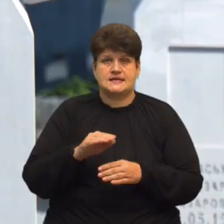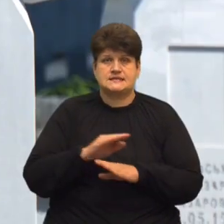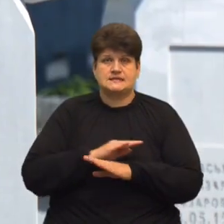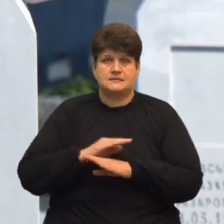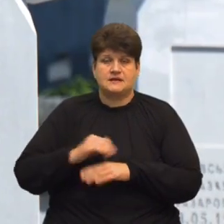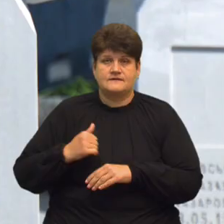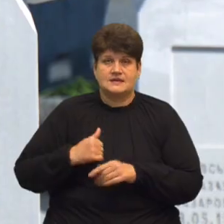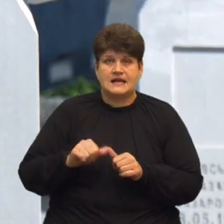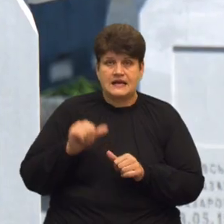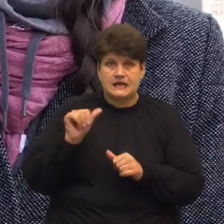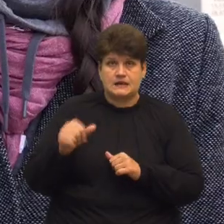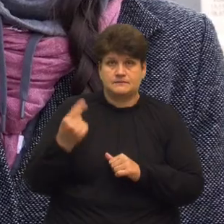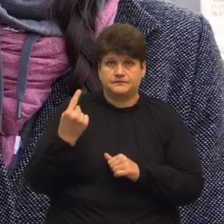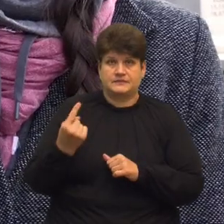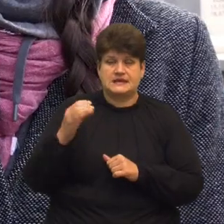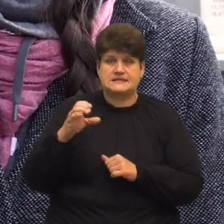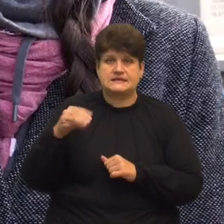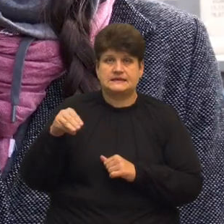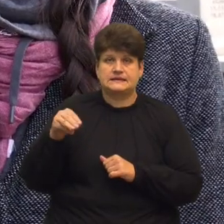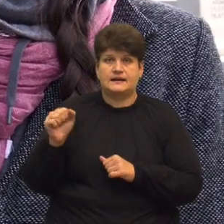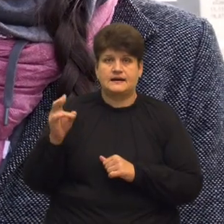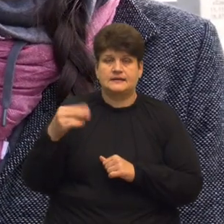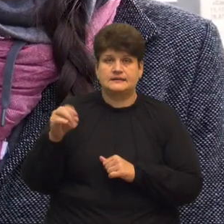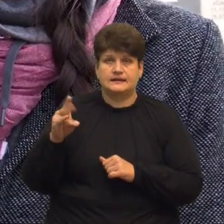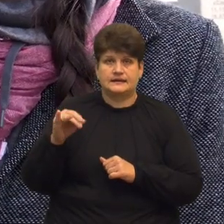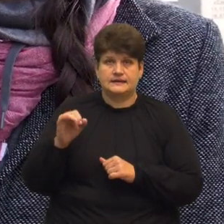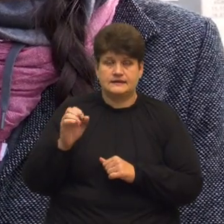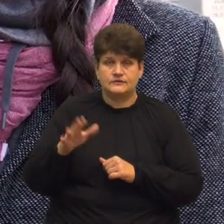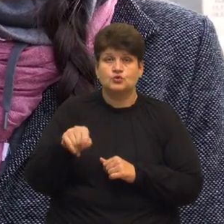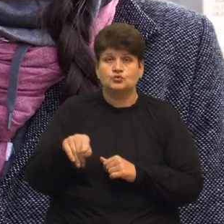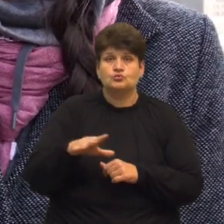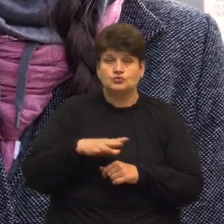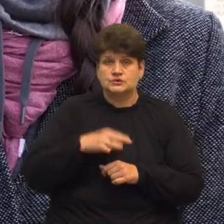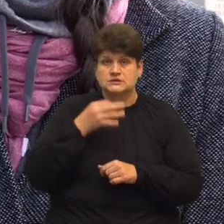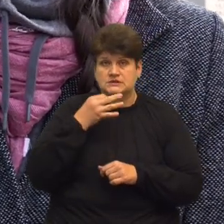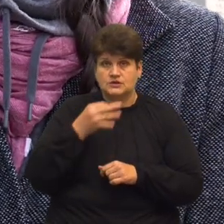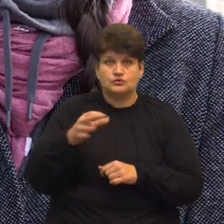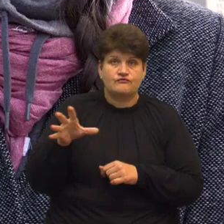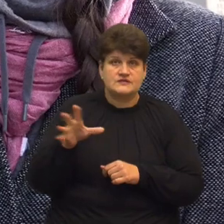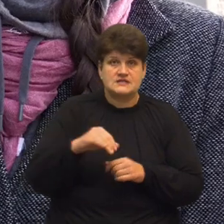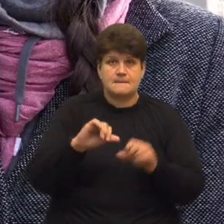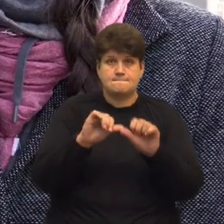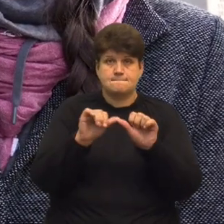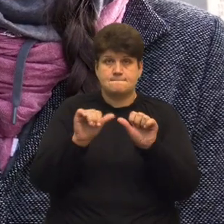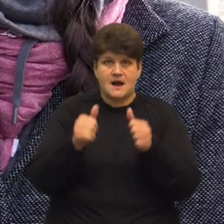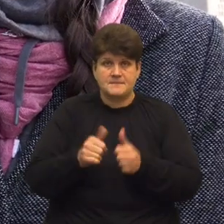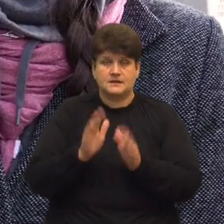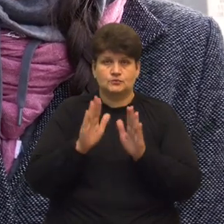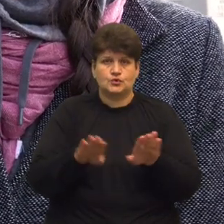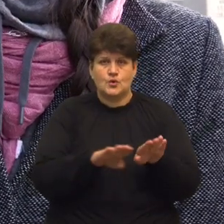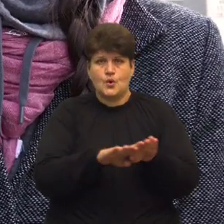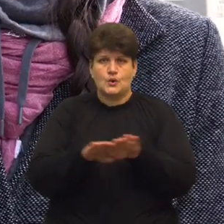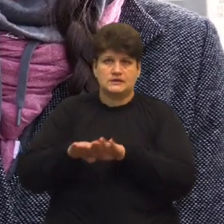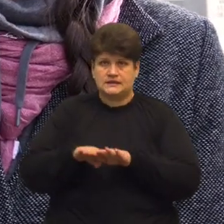окрім стадників Їм було повідомлено, що тут ці пам'ятники будуть однакові, уніфіковані, не було ще ніякого проєкту, але